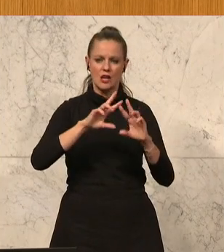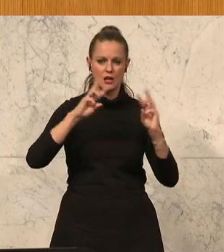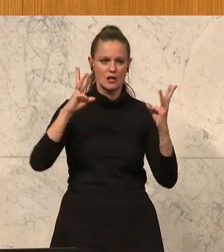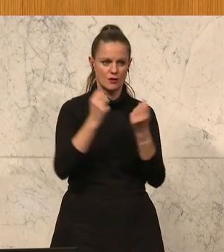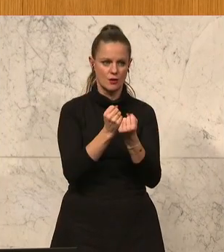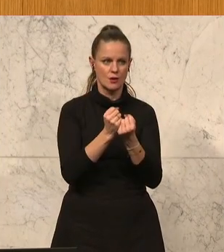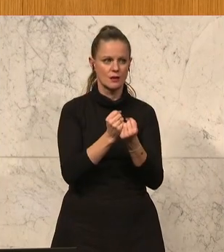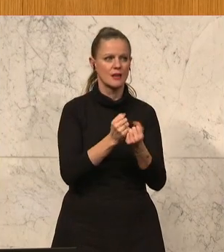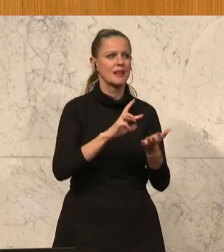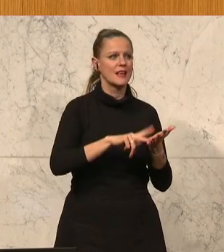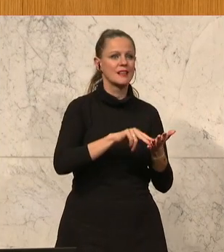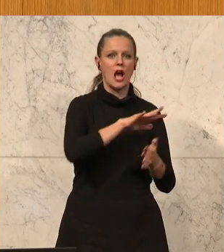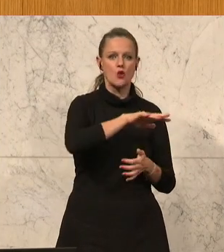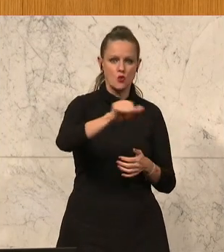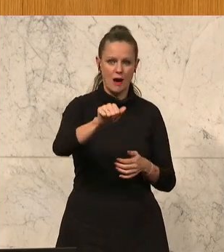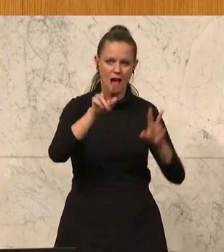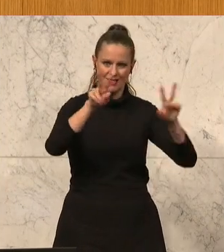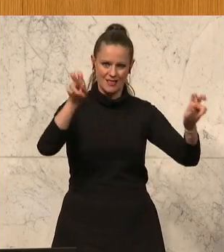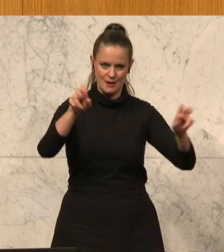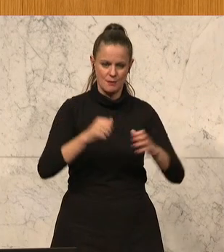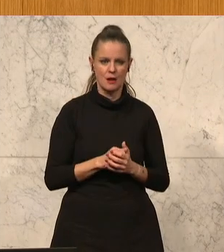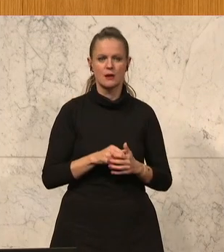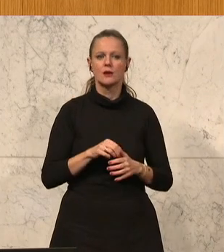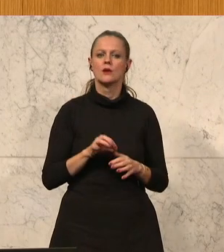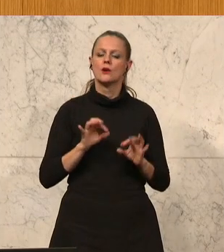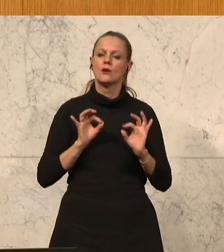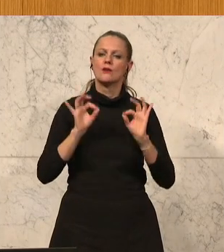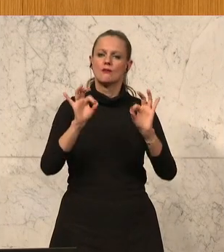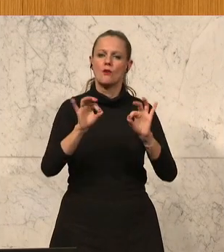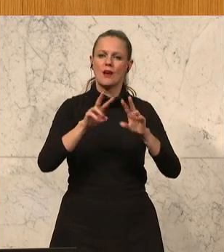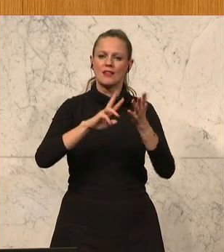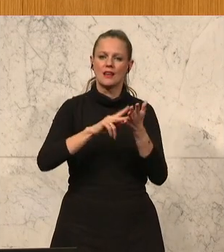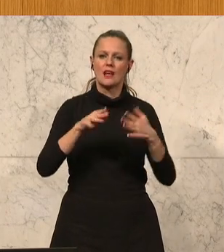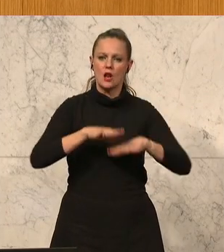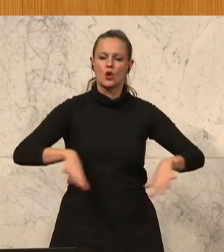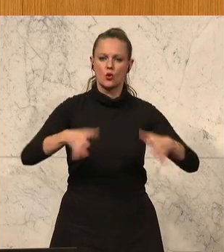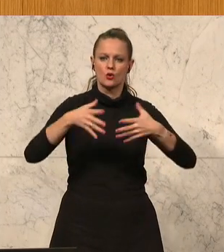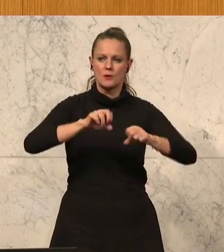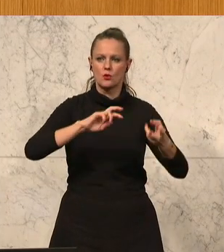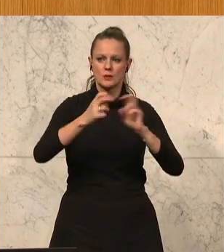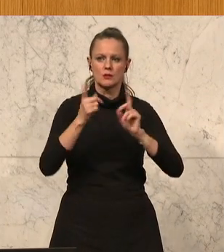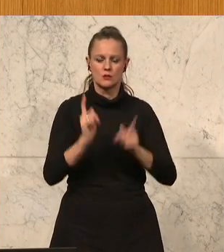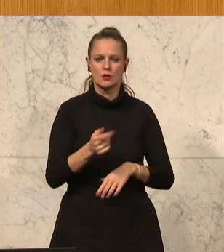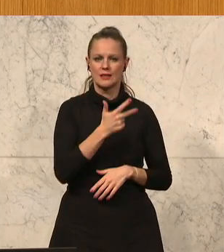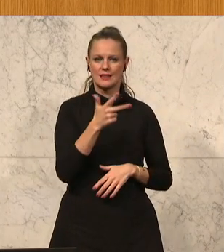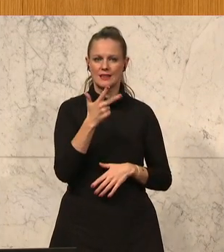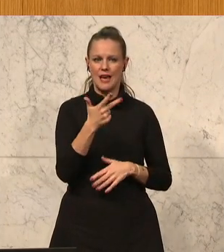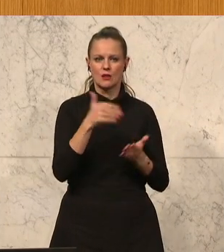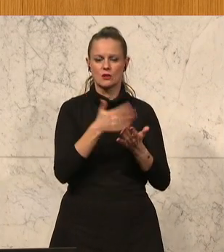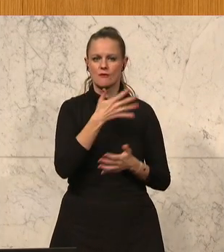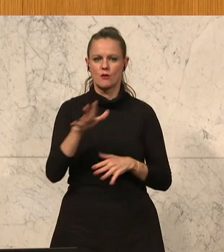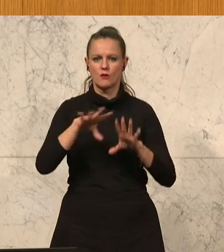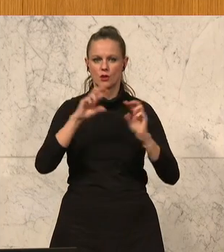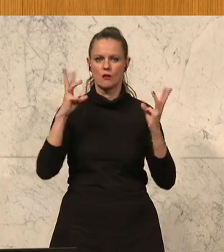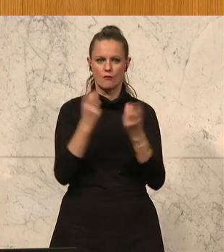also digital überall, sollen sie heißen, für digitale Kompetenzen umgesetzt werden. Insgesamt über 3.500 Workshops